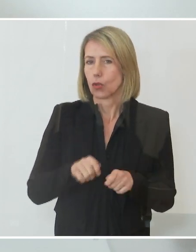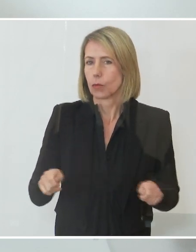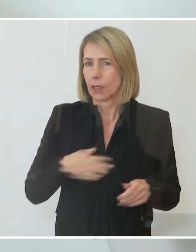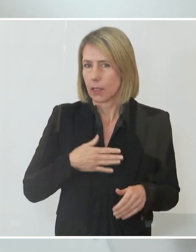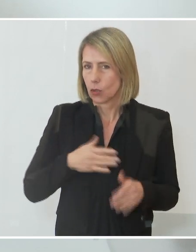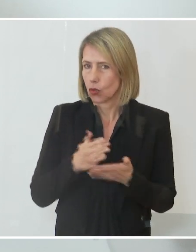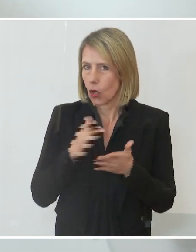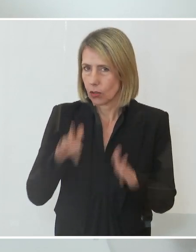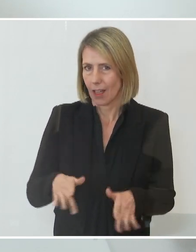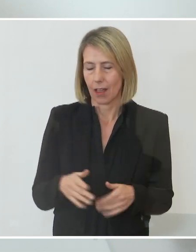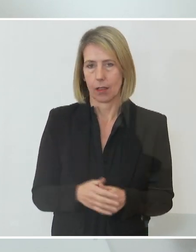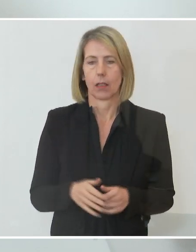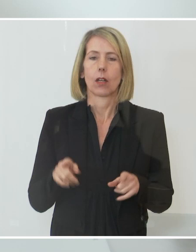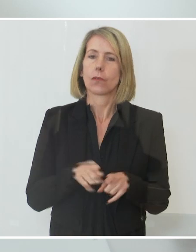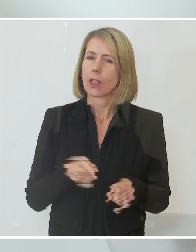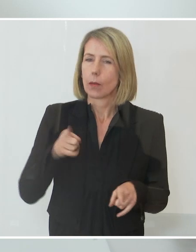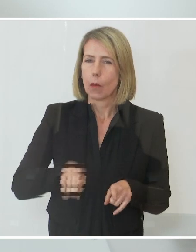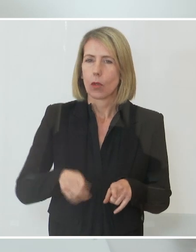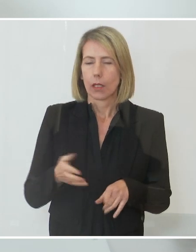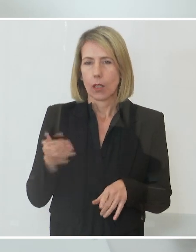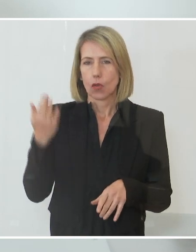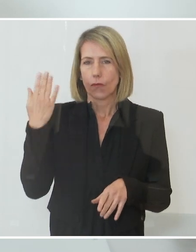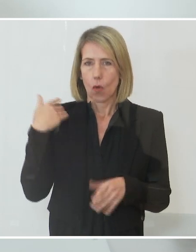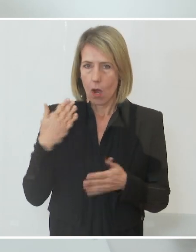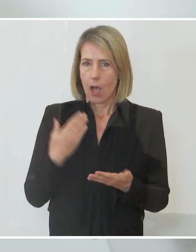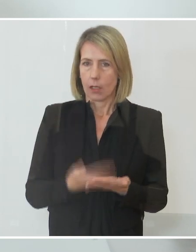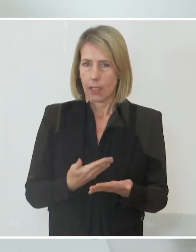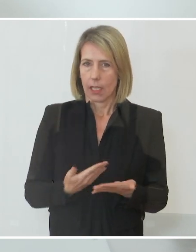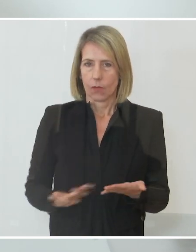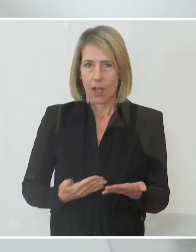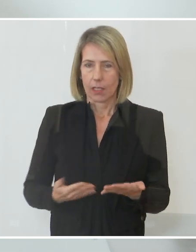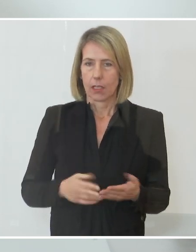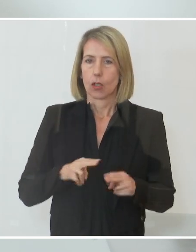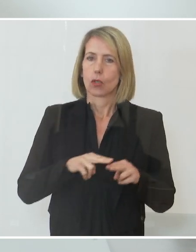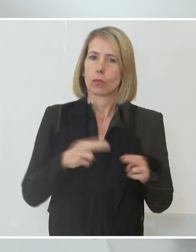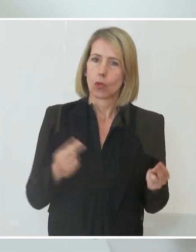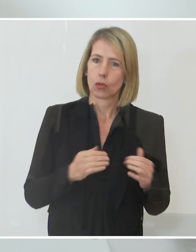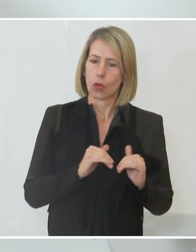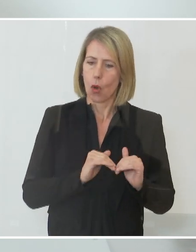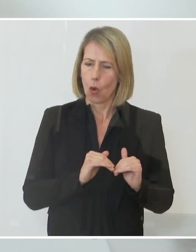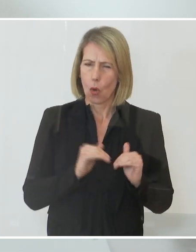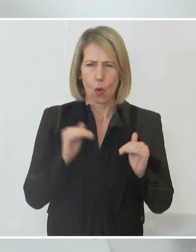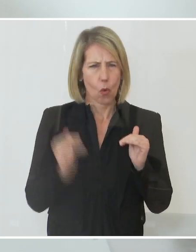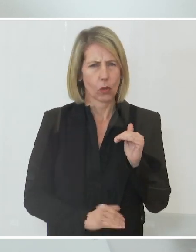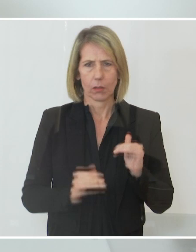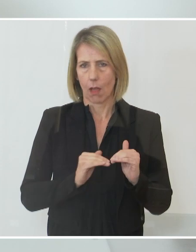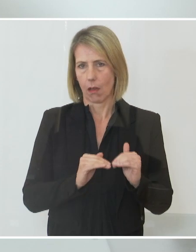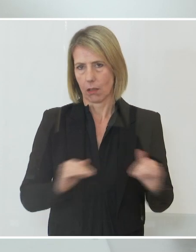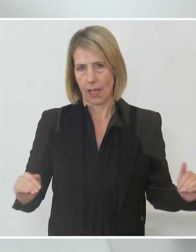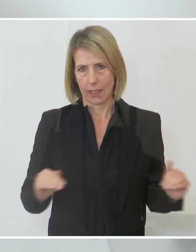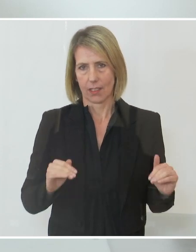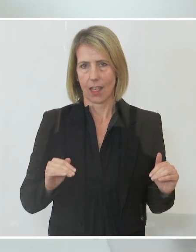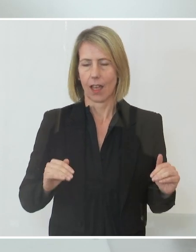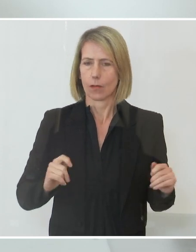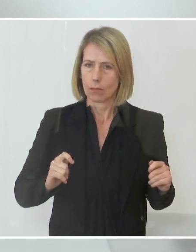schon in den letzten Monaten zuvor, der Bund legt hier eine scharfe Unterkante vor. Die Maßnahmen, die jedenfalls